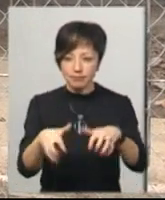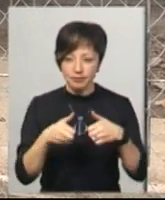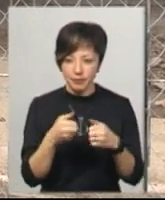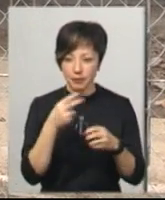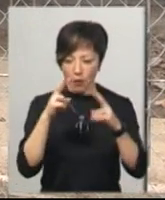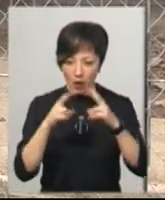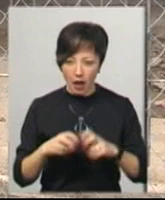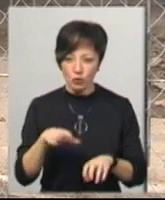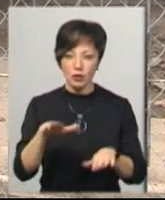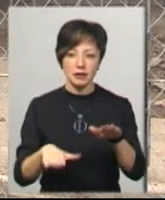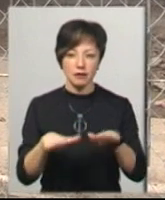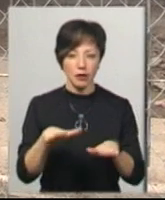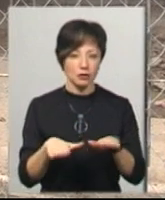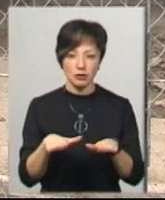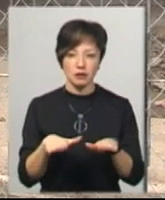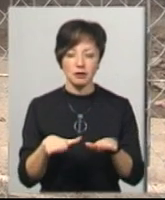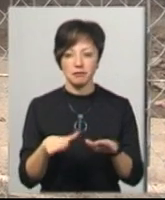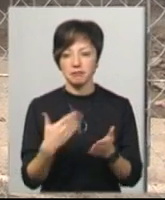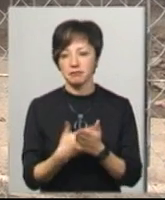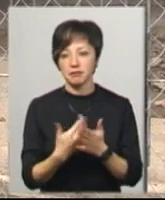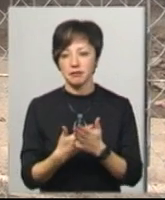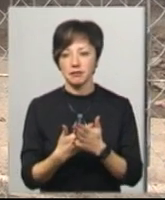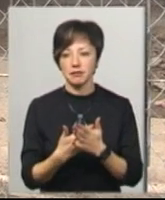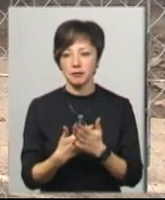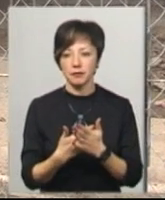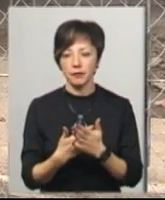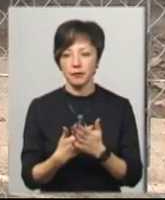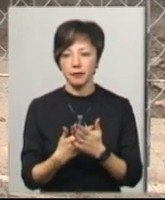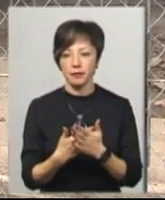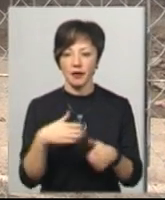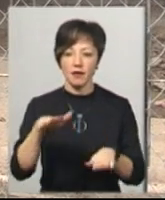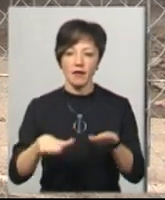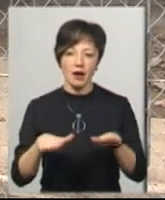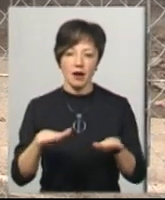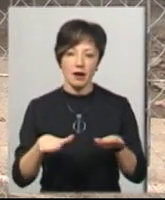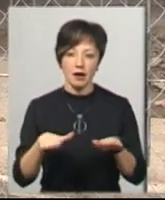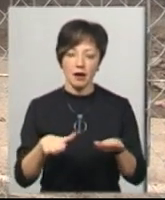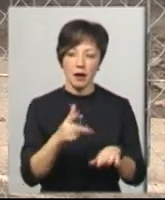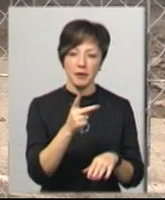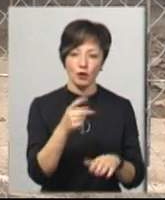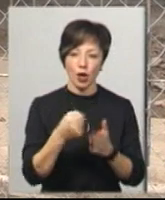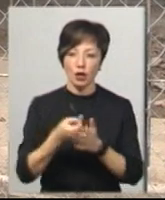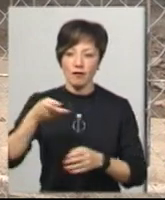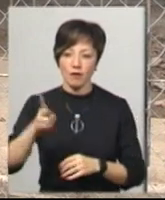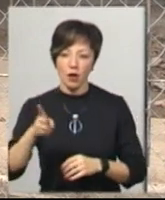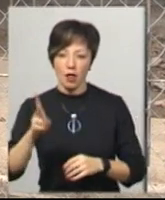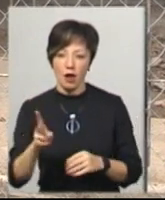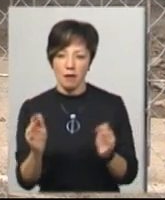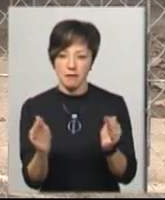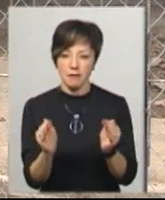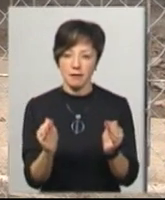зважити. То десь в преділах вони в'єс составляють від півтора до двох кілограмів.